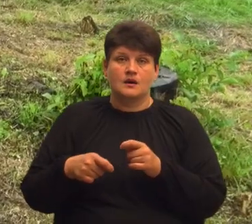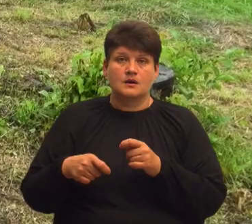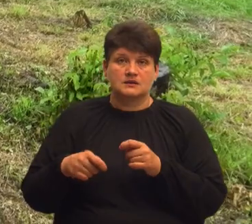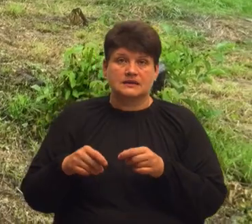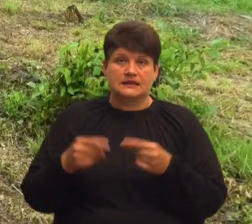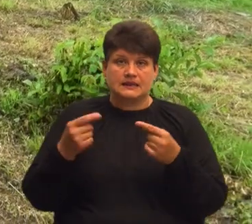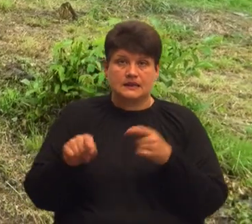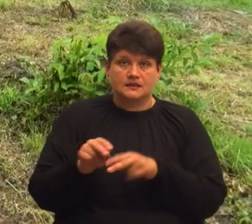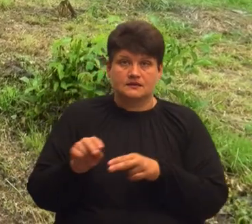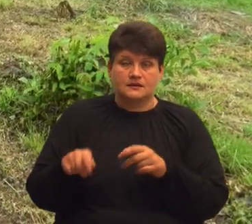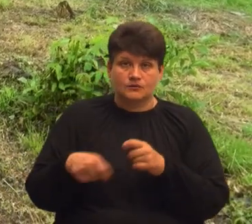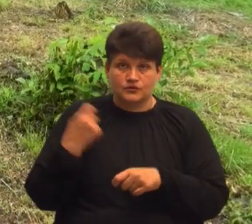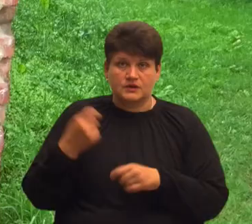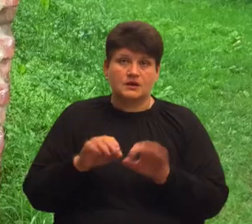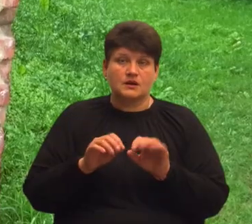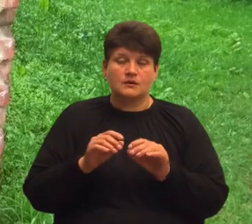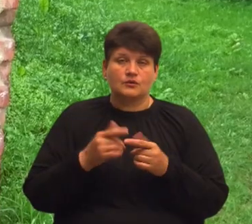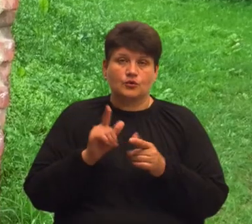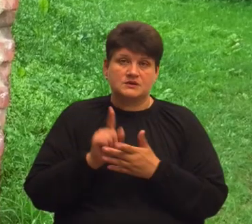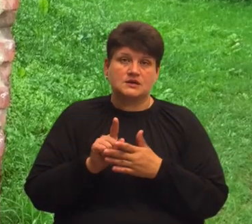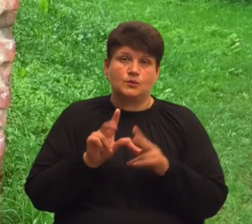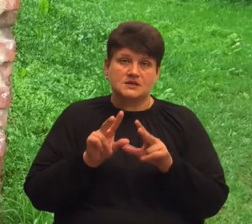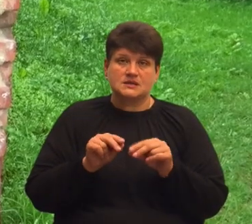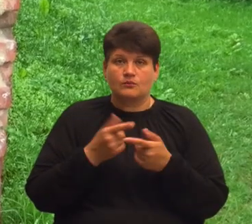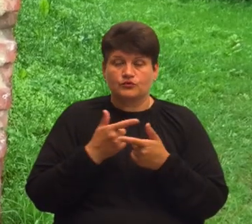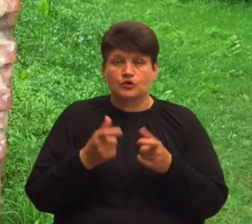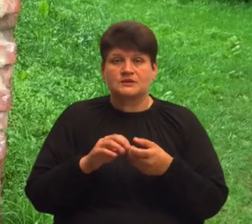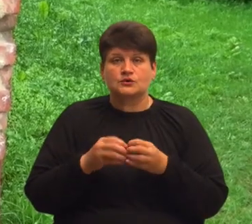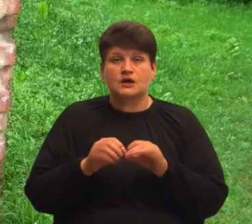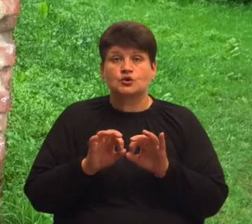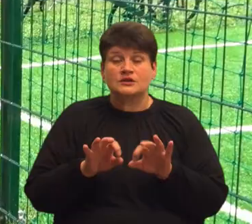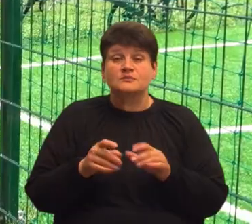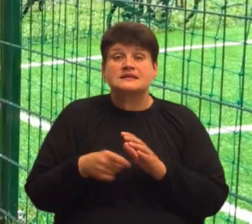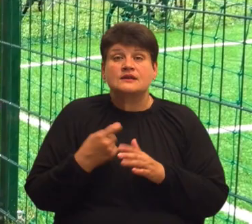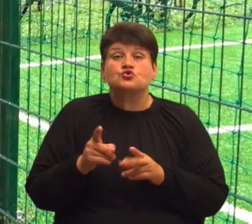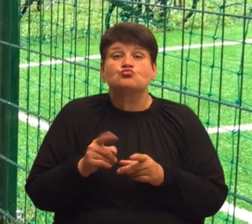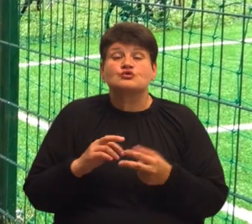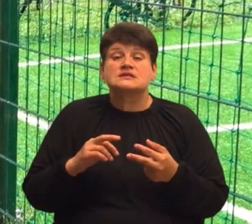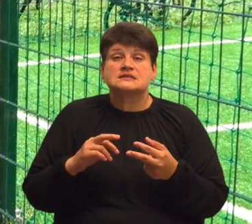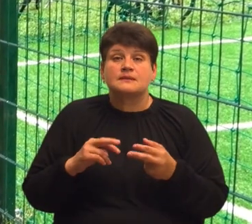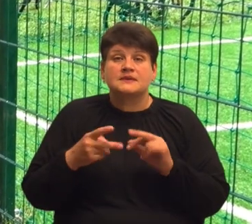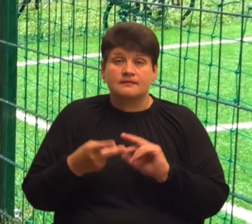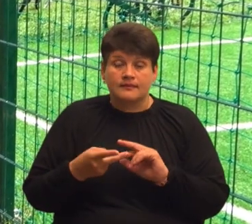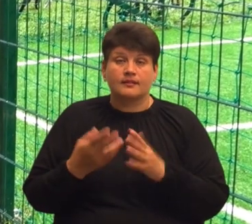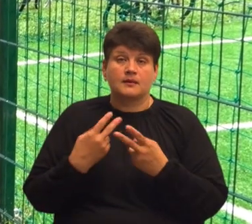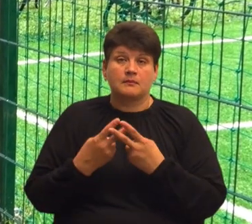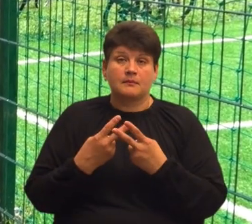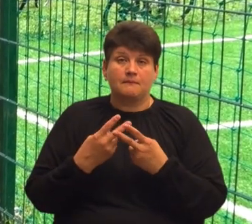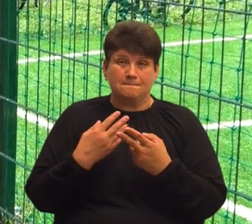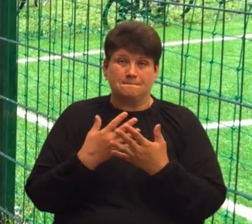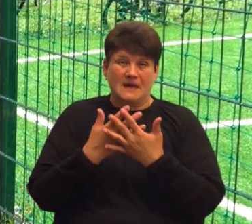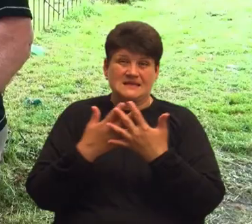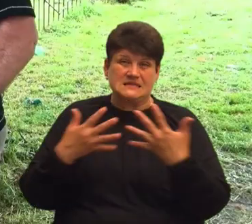розслідування, каже Ольга Стечишин. Щоб дізнатися, чому вирішили замінити шлаково-цегляну огорожу на металеву сітку, ми